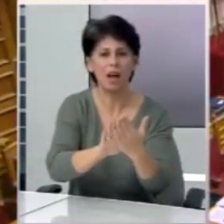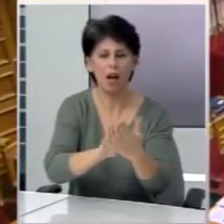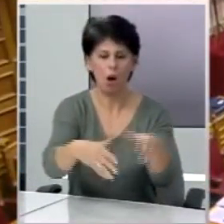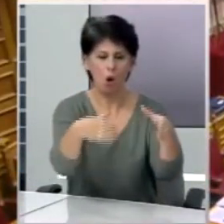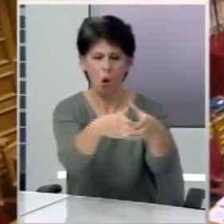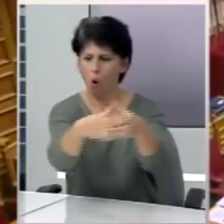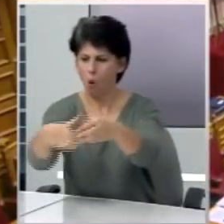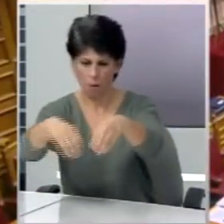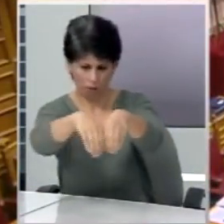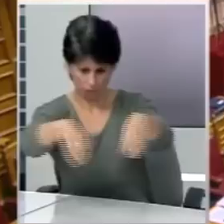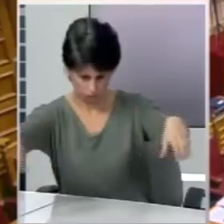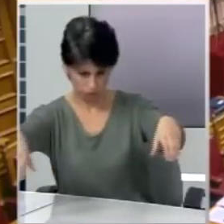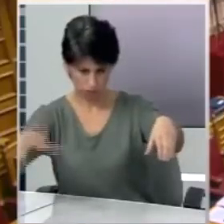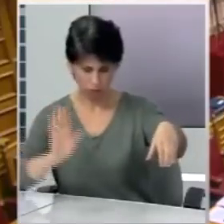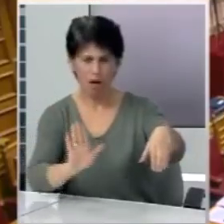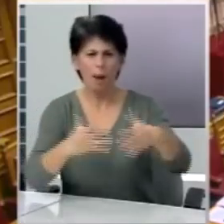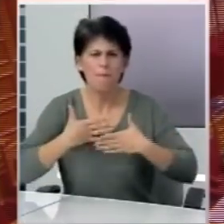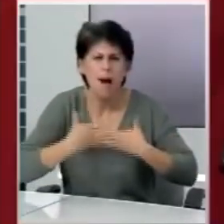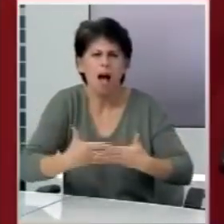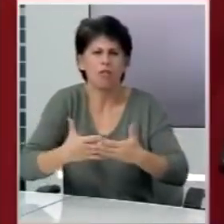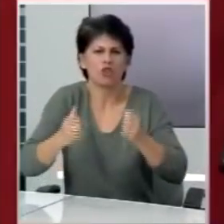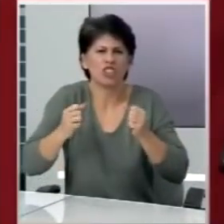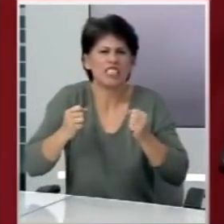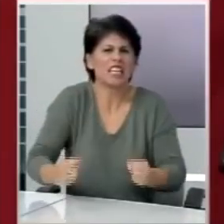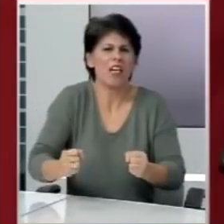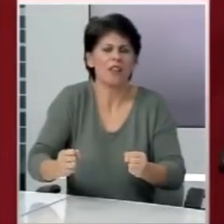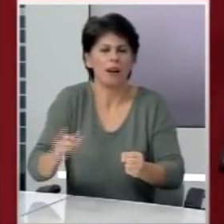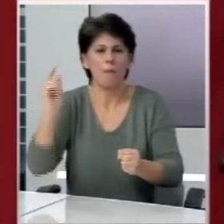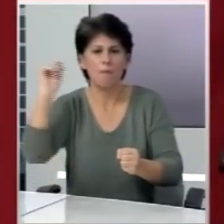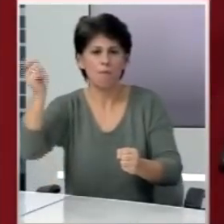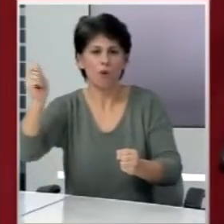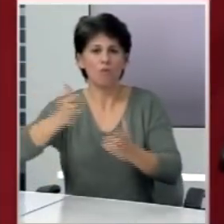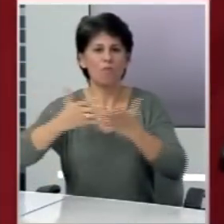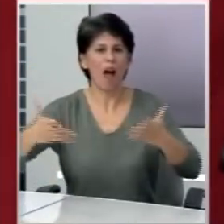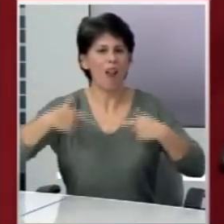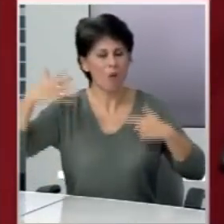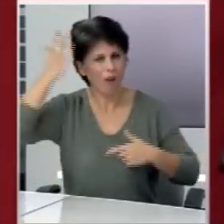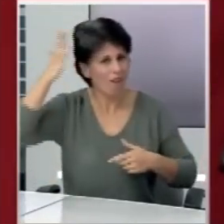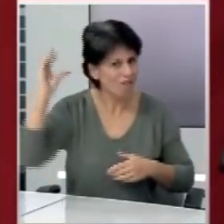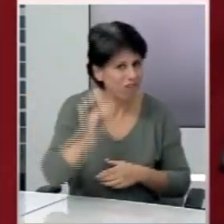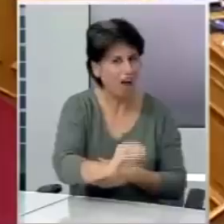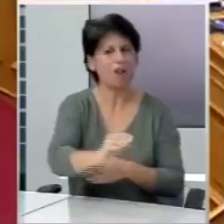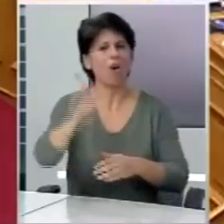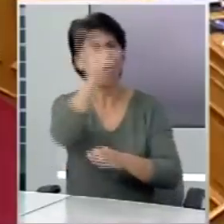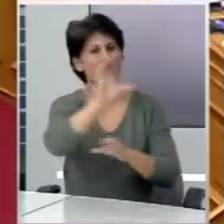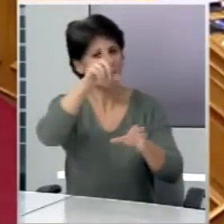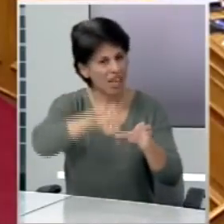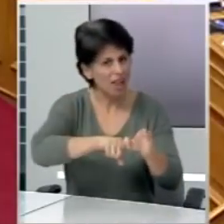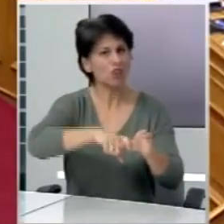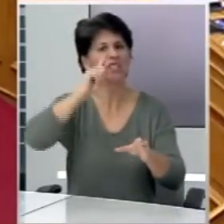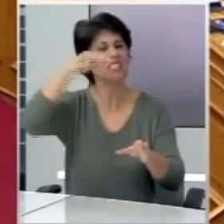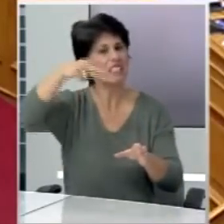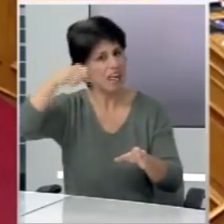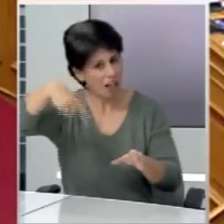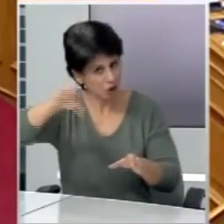δυνάμεων που υπηρετεί με πάθος και σταθερότητα πλέον την πολιτική του μεγάλου κεφαλαίου, της Ευρωπαϊκής Ένωσης, του ΝΑΤΟ